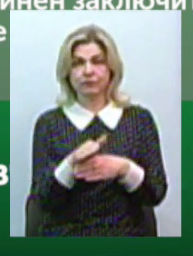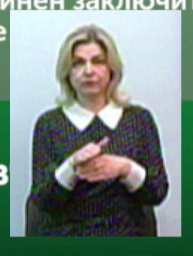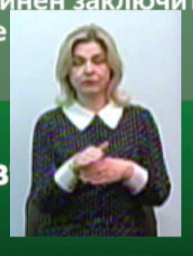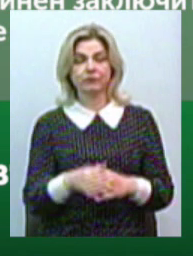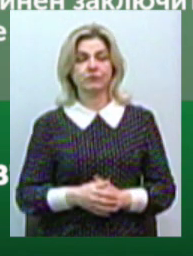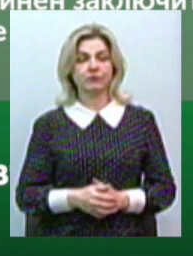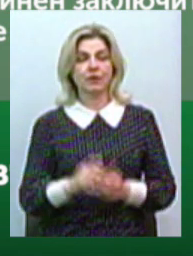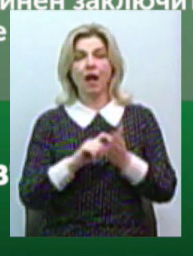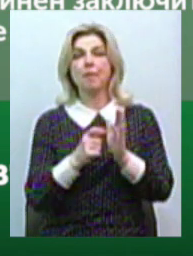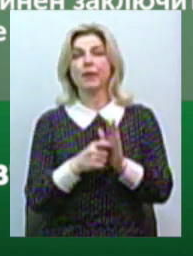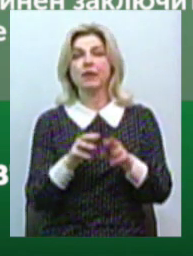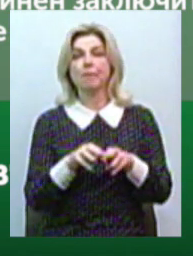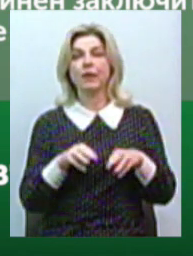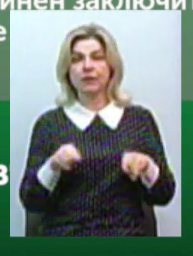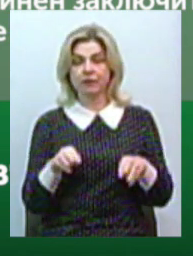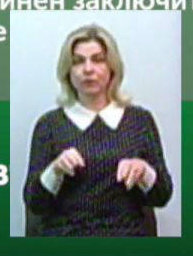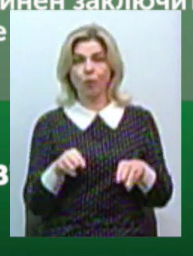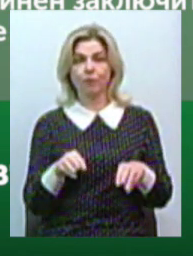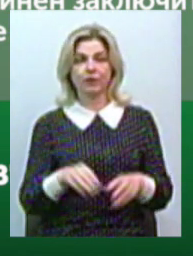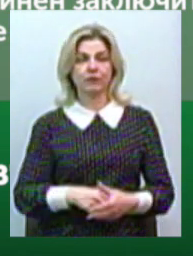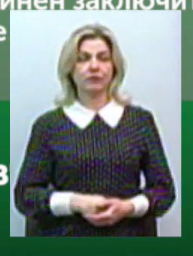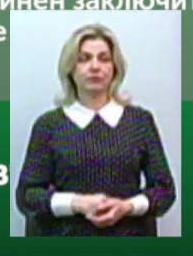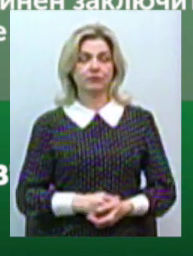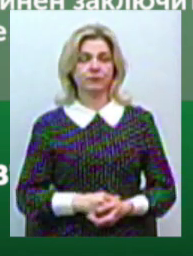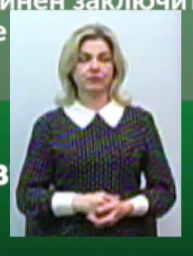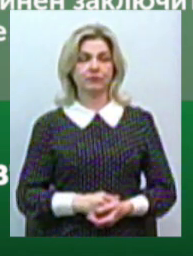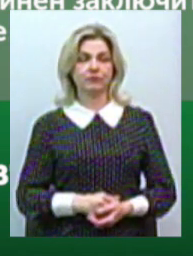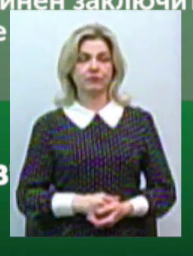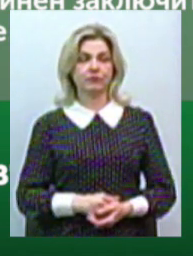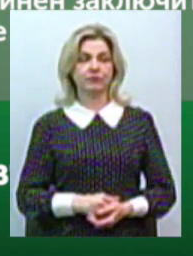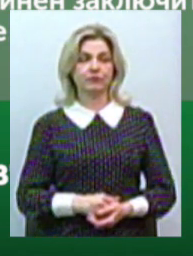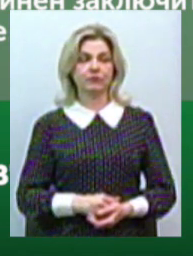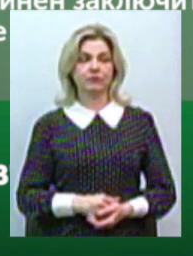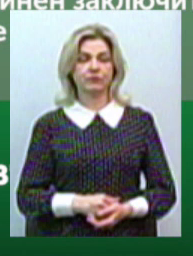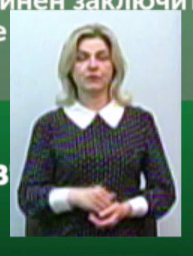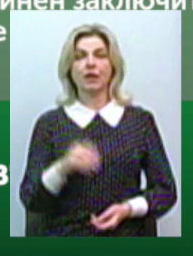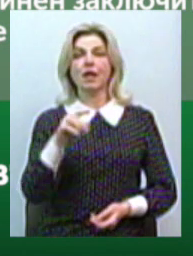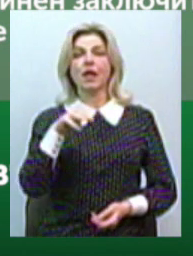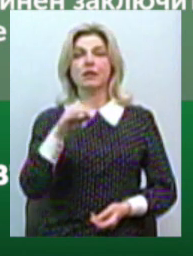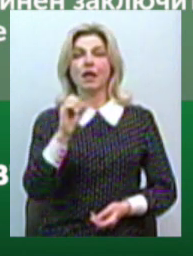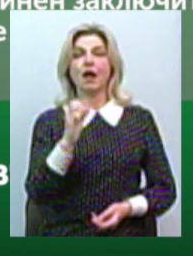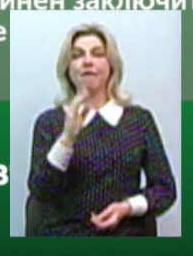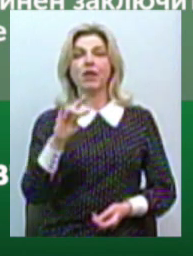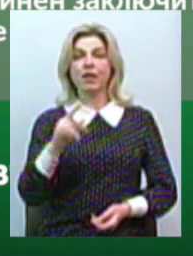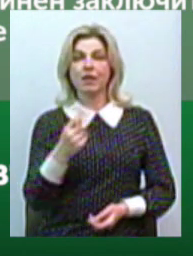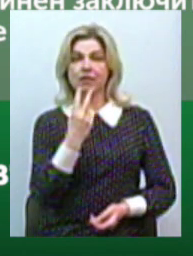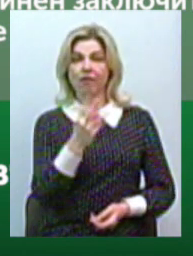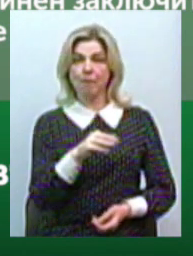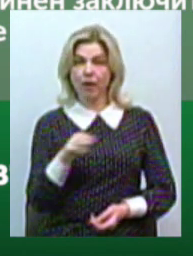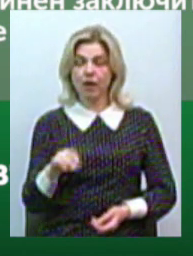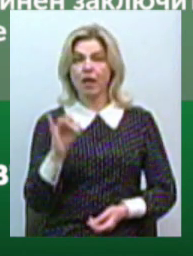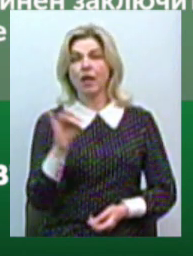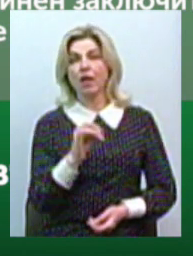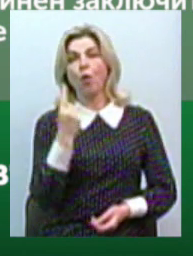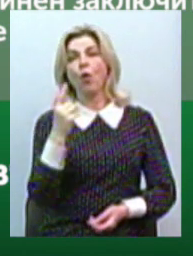Кабінетом Міністрів, в травні місяці 2 мільйона і 1 мільйон 83